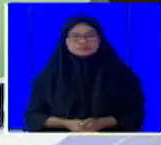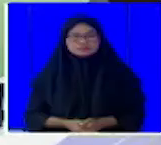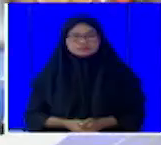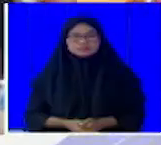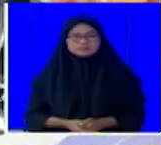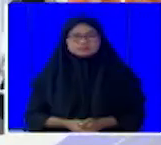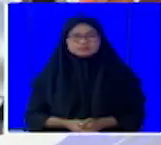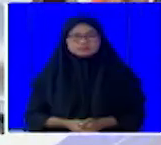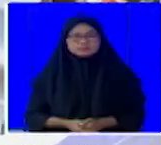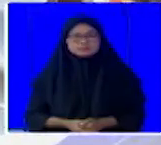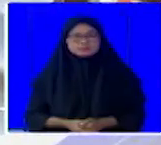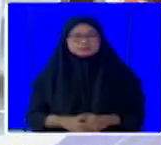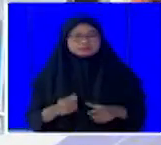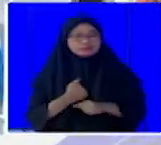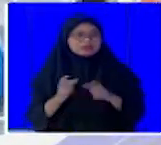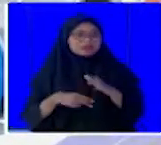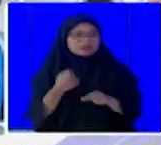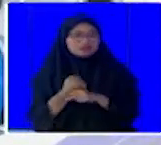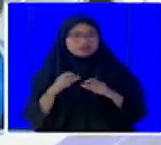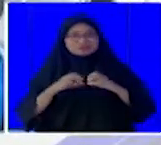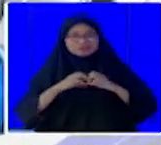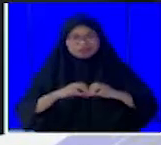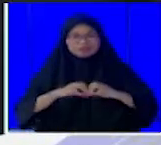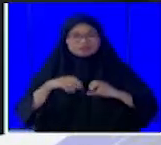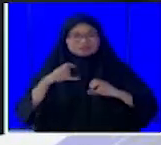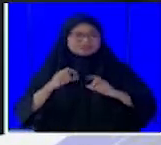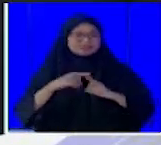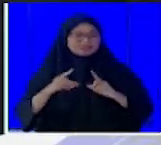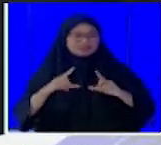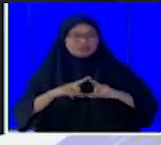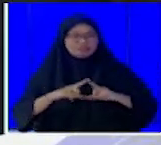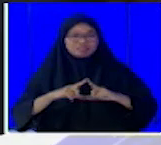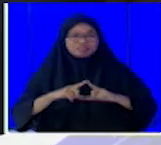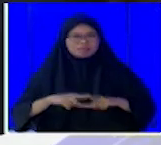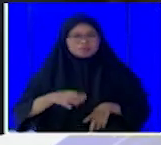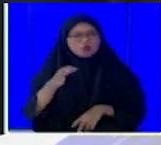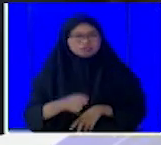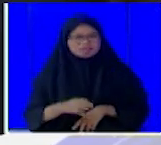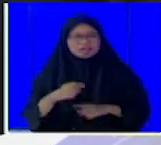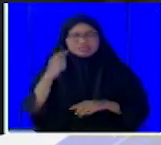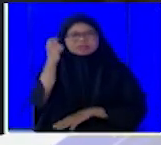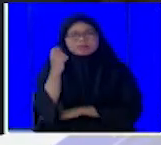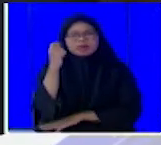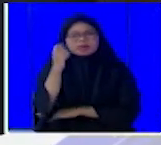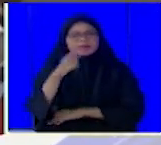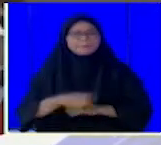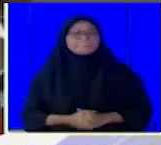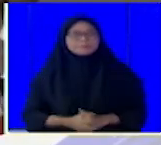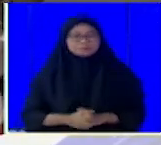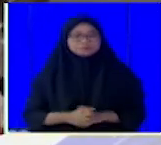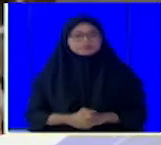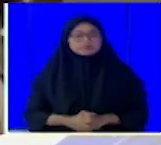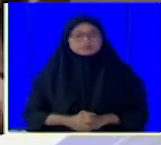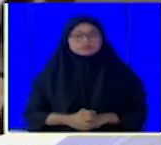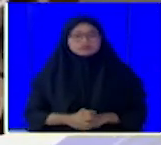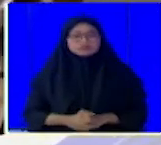Berada di Gang Cinta Rasa Kelurahan Kahuripan Kejamatan Tawang, kota Tasik Malaya, Jawa Barat kini Yayasan Al-Hikmah Tasik Malaya